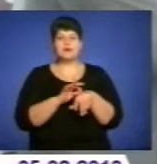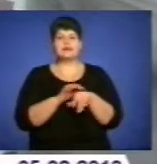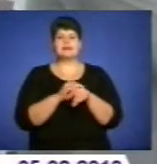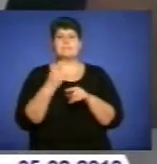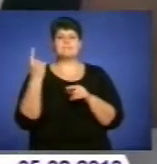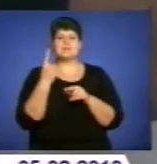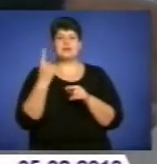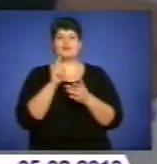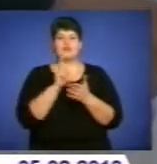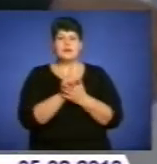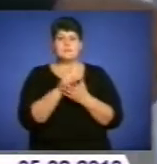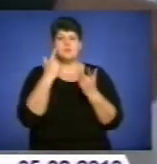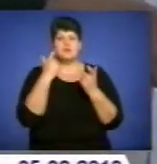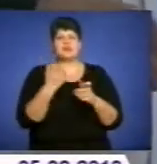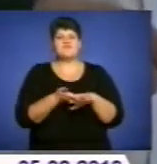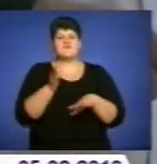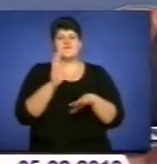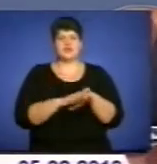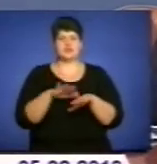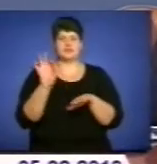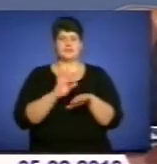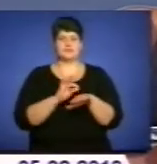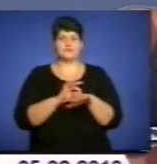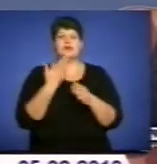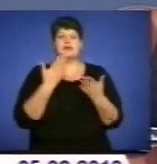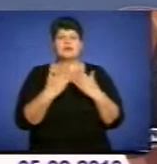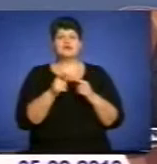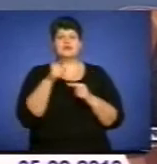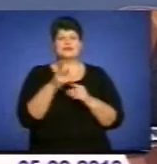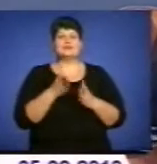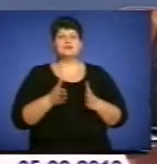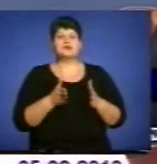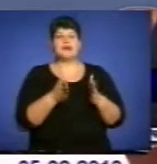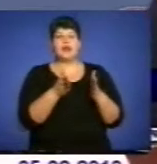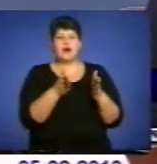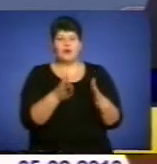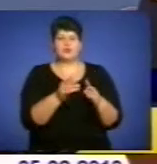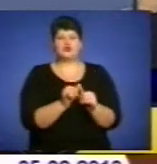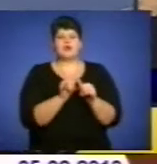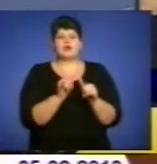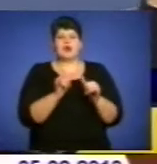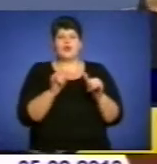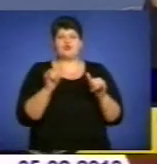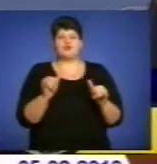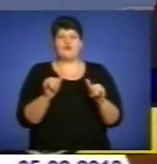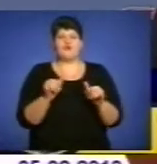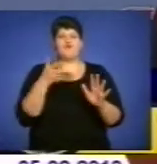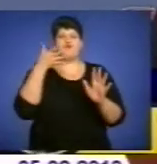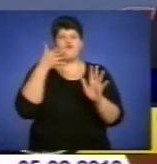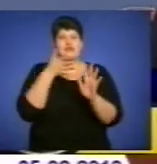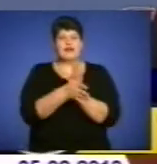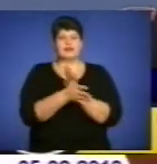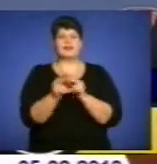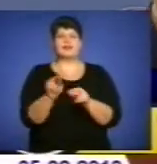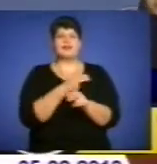можуть попередити найважчі недуги. Якщо йти тільки тим шляхом, що нарощувати видавки на лікування,